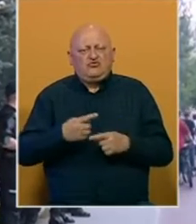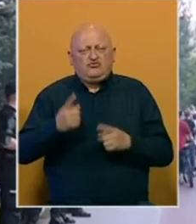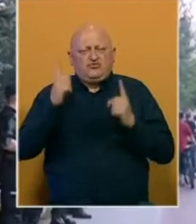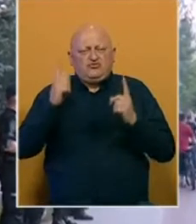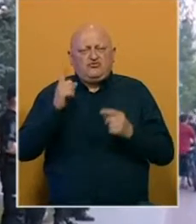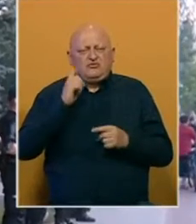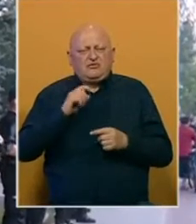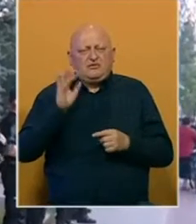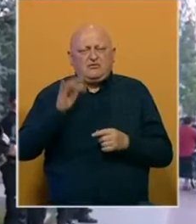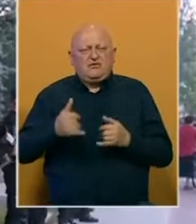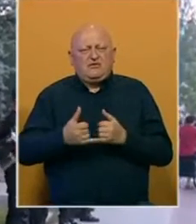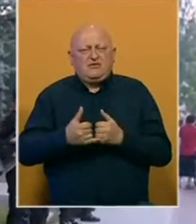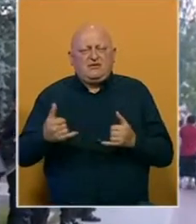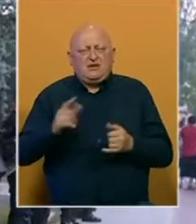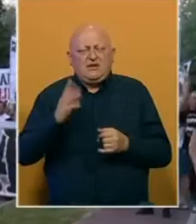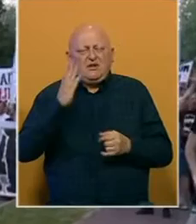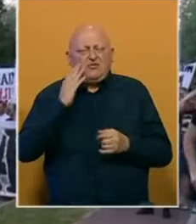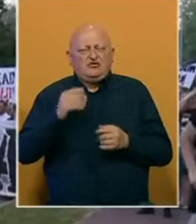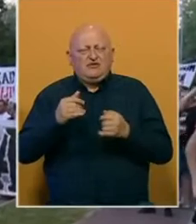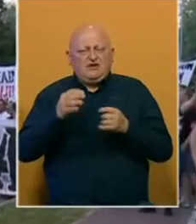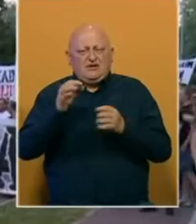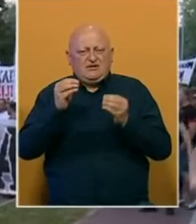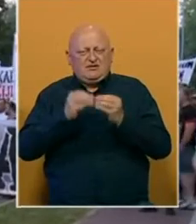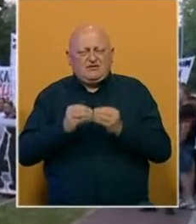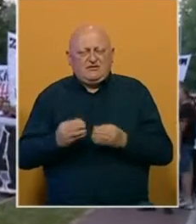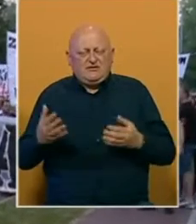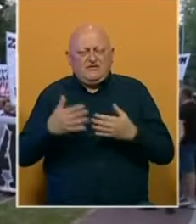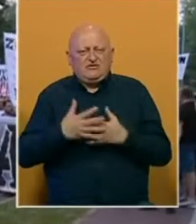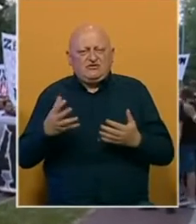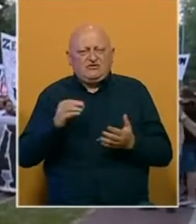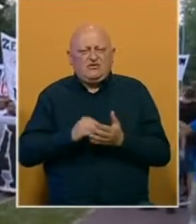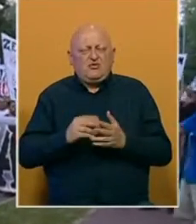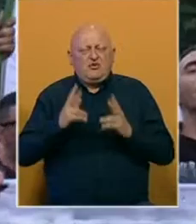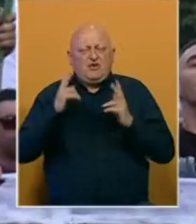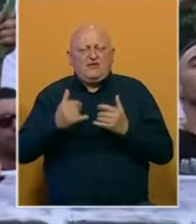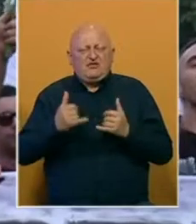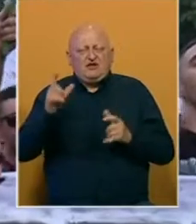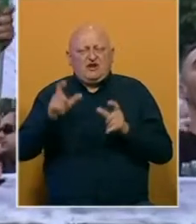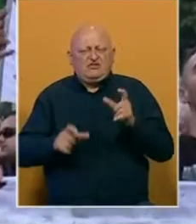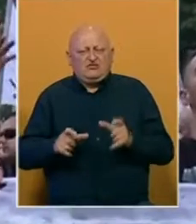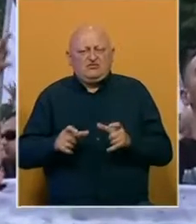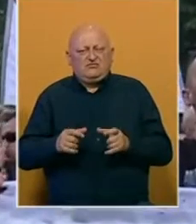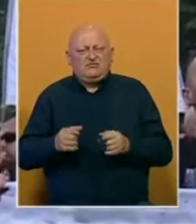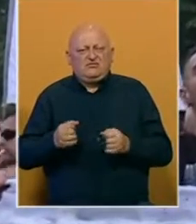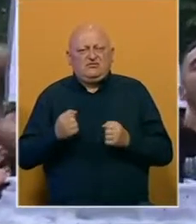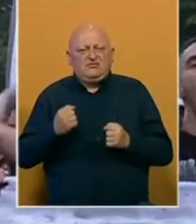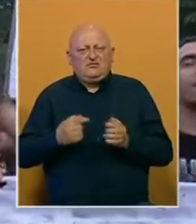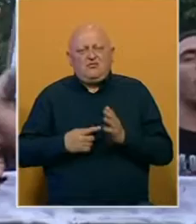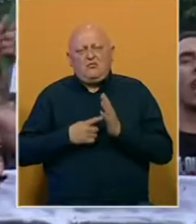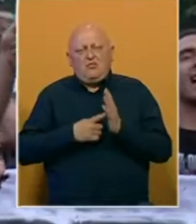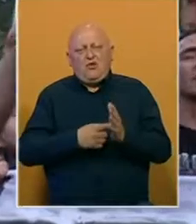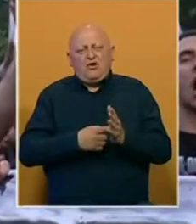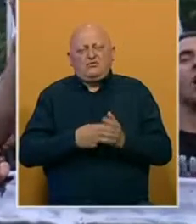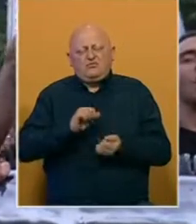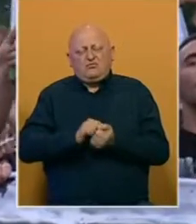sudu Zenica protiv grada zbog nepoštivanja sporazuma a već raz veliki broj i navijače i građana Zenice jasno su kazali da će se